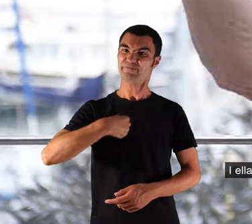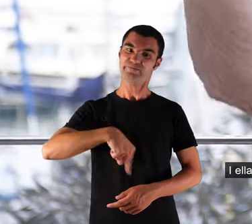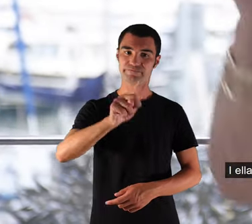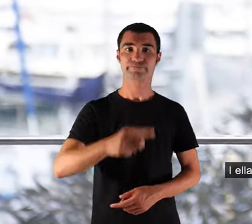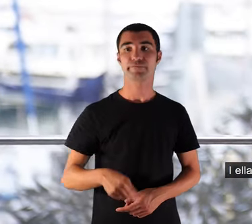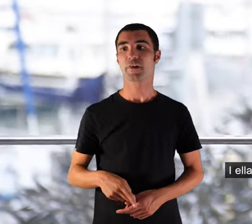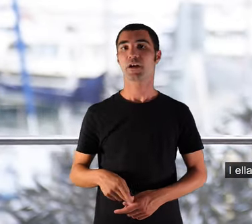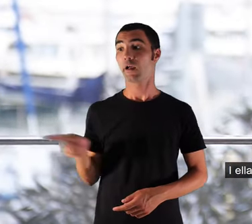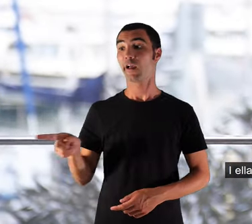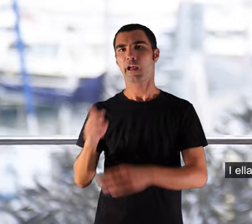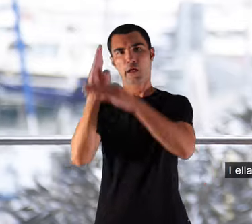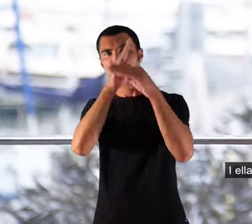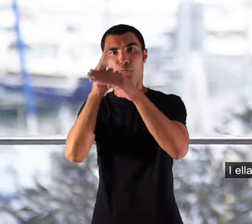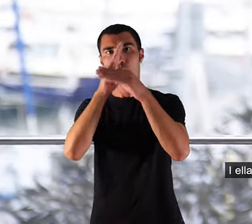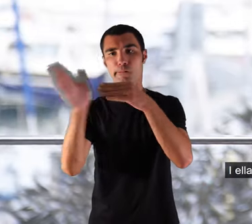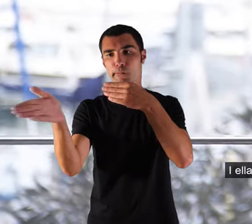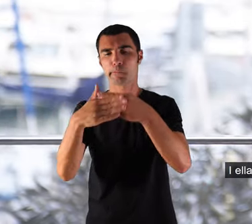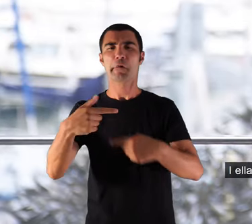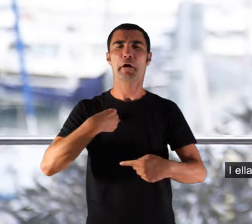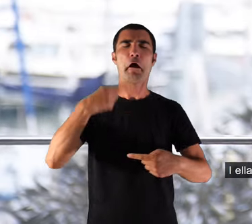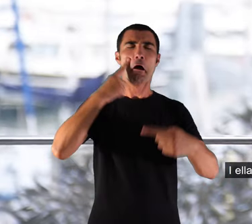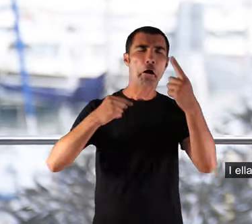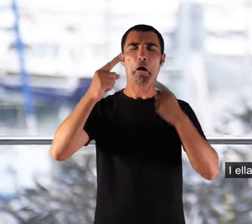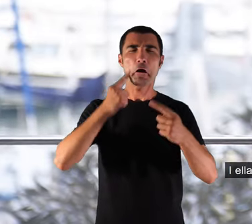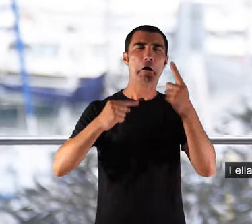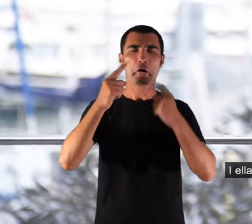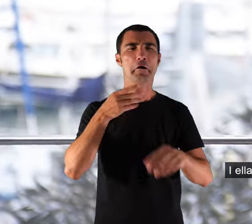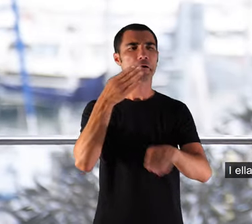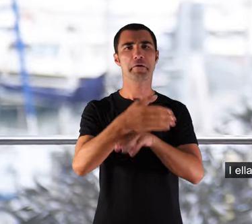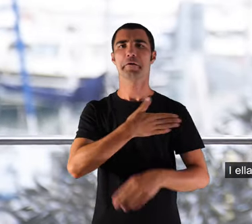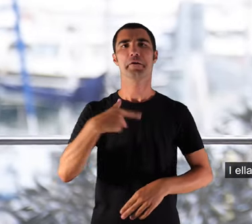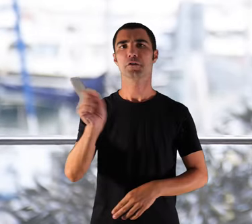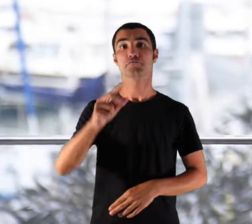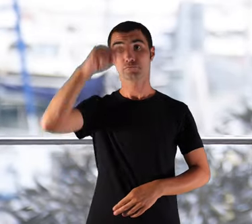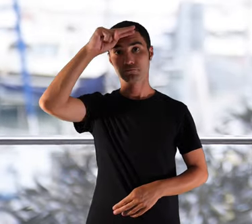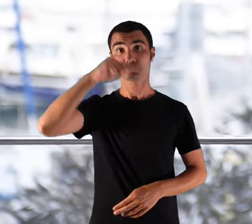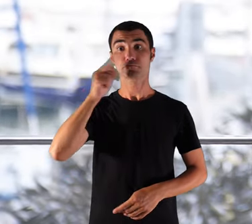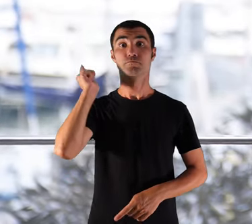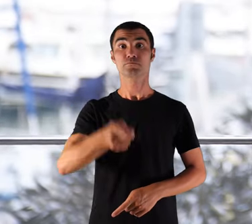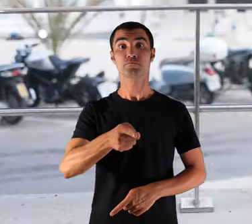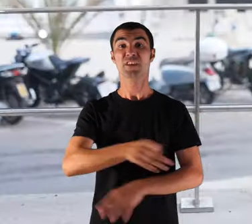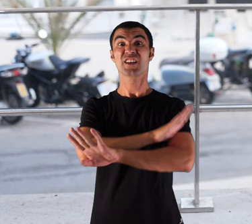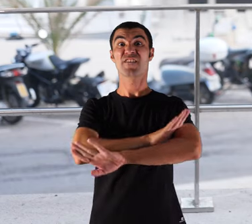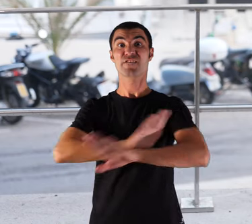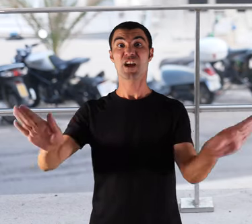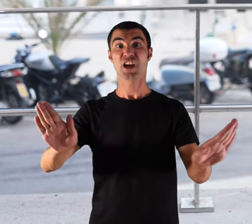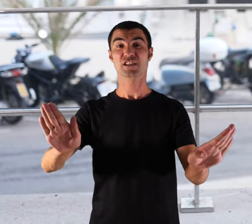s'amagava dins els quartos i jo plora que te ploro i mon pare va dir s'ha acabat